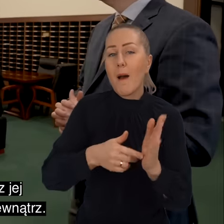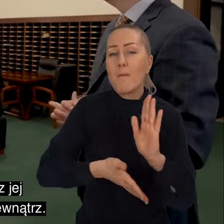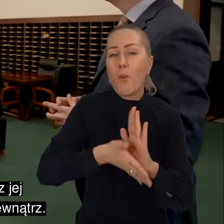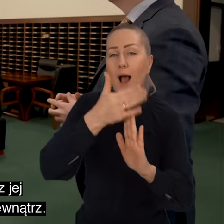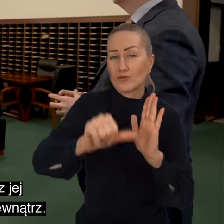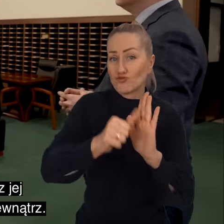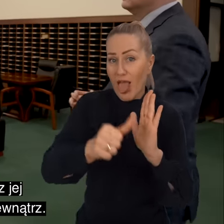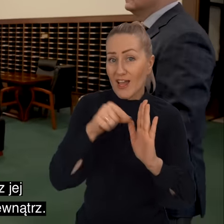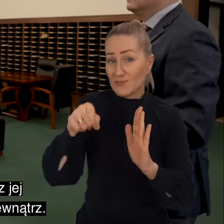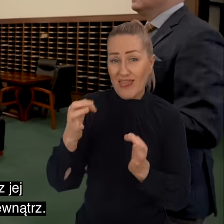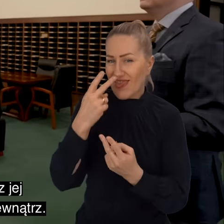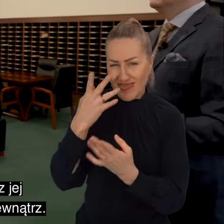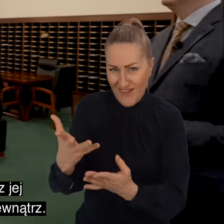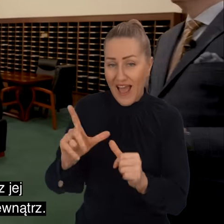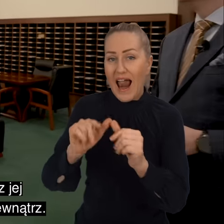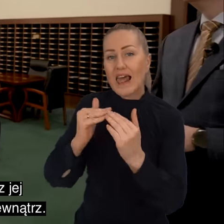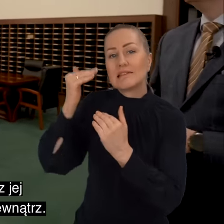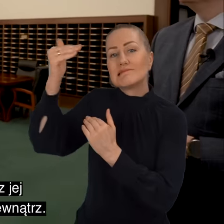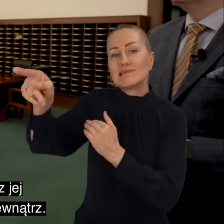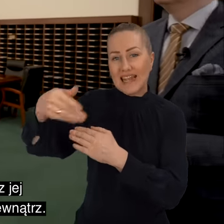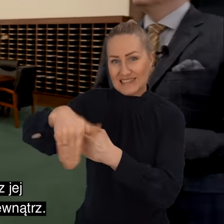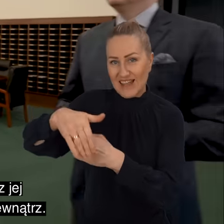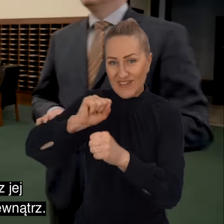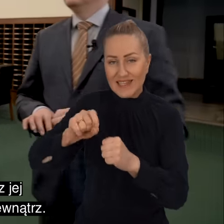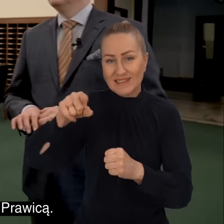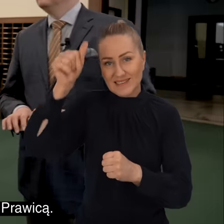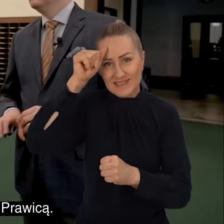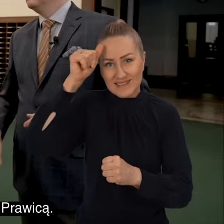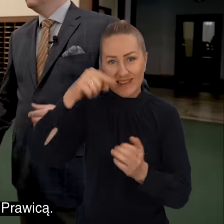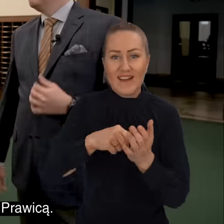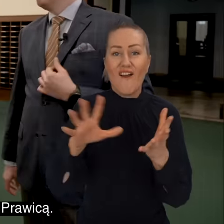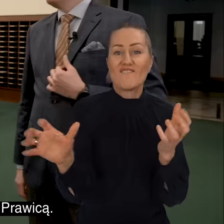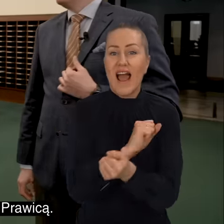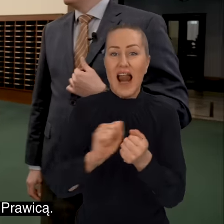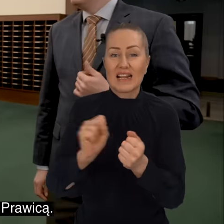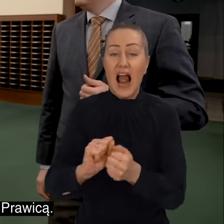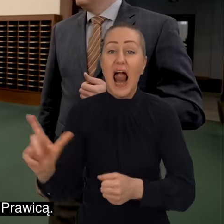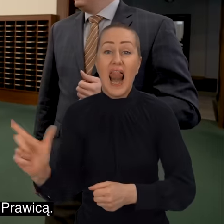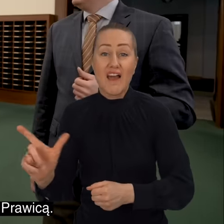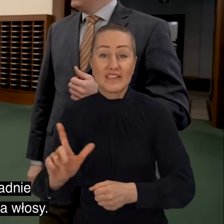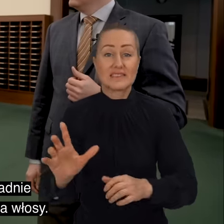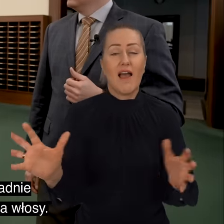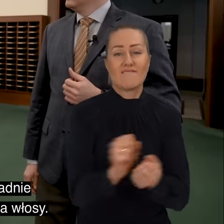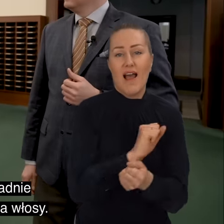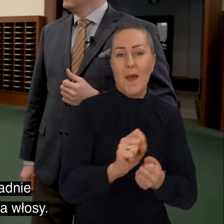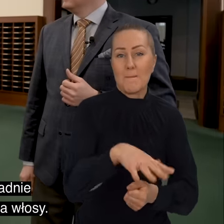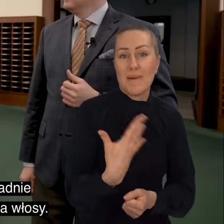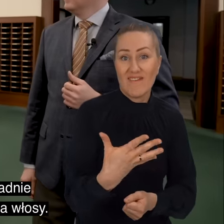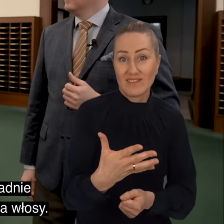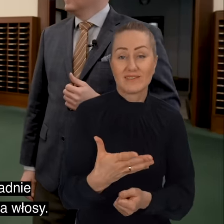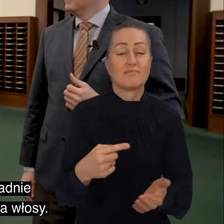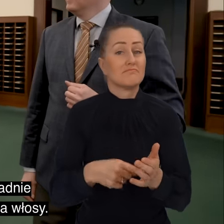płaskorzeźbę, którą teraz jej nie widzimy, ale która jest na zewnątrz. Ona nazywa się Walka Lewicy z Prewicą. Polecam